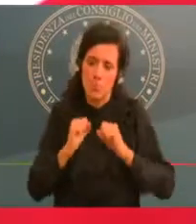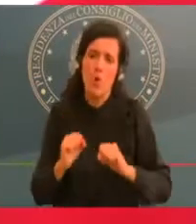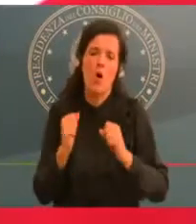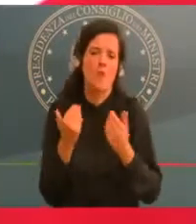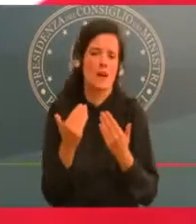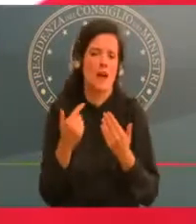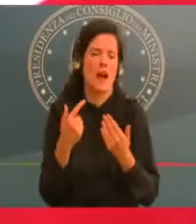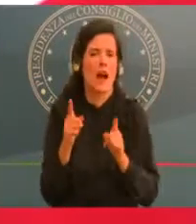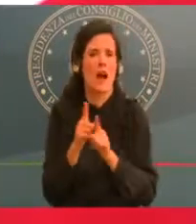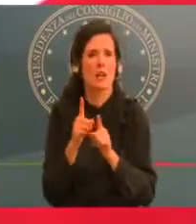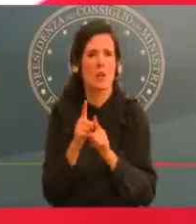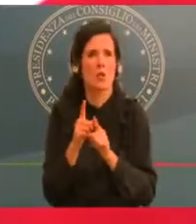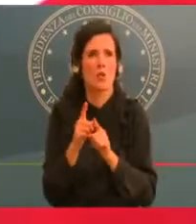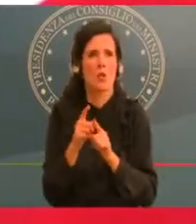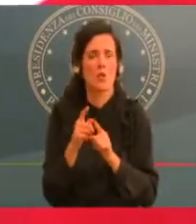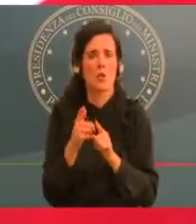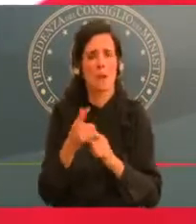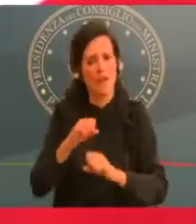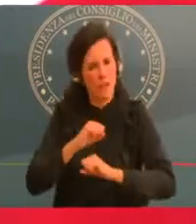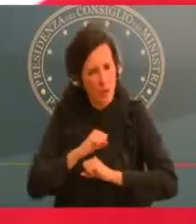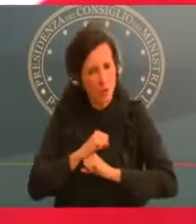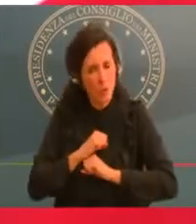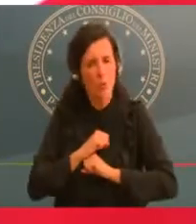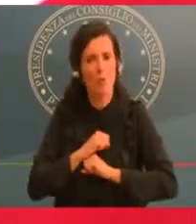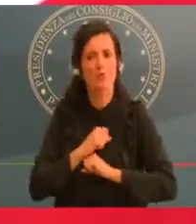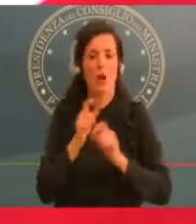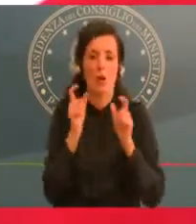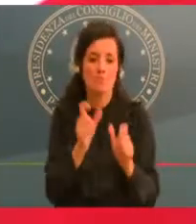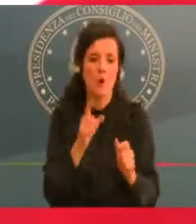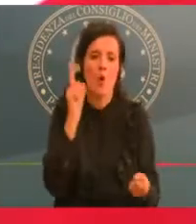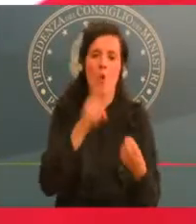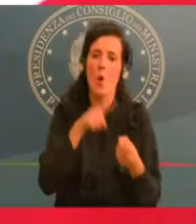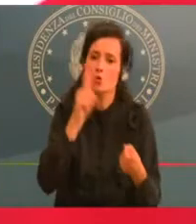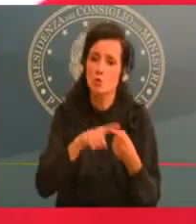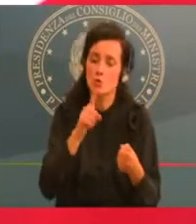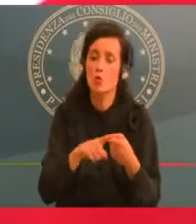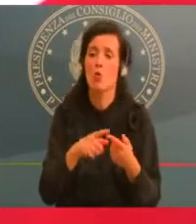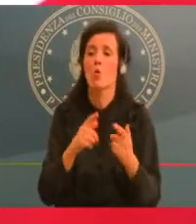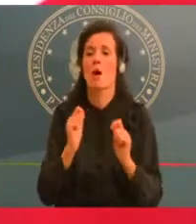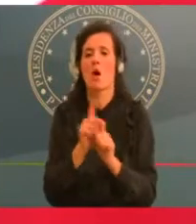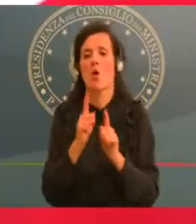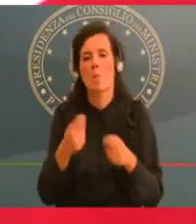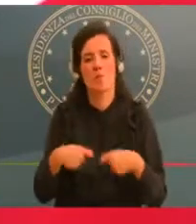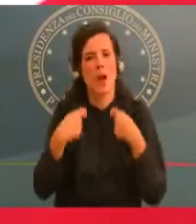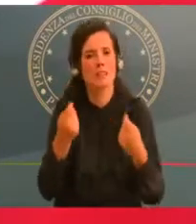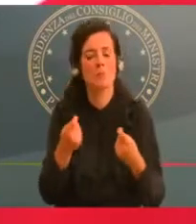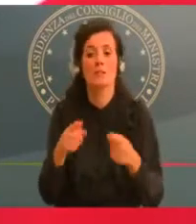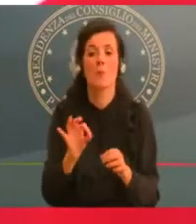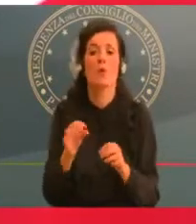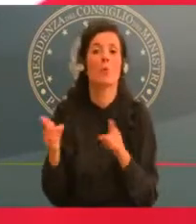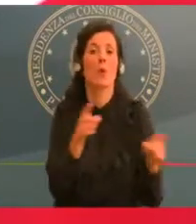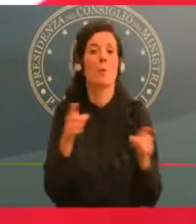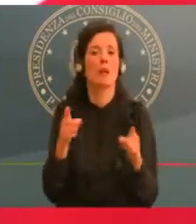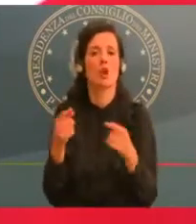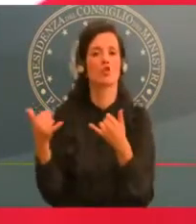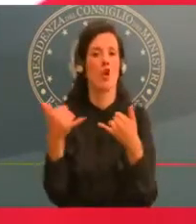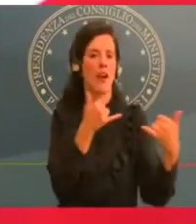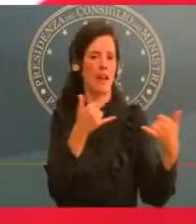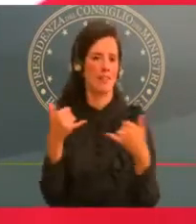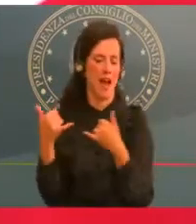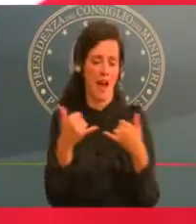Quello ci consentirebbe come dire di riprendere un attimo dopo questo periodo in cui dobbiamo